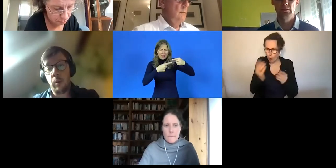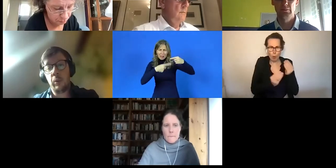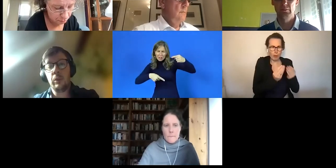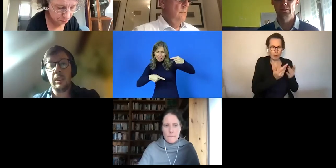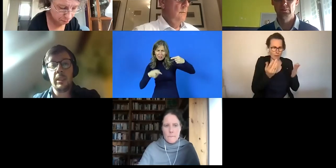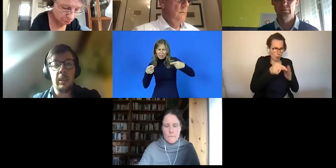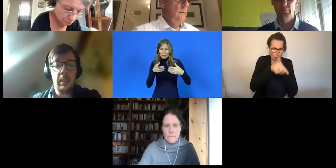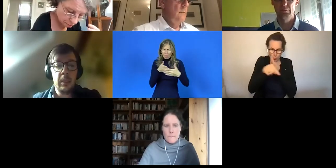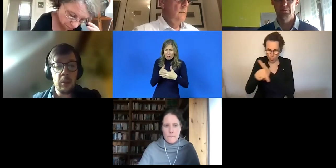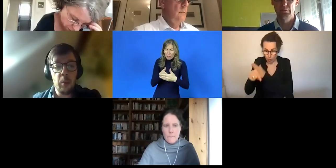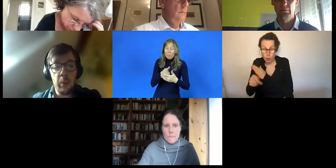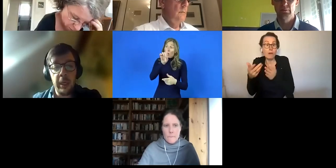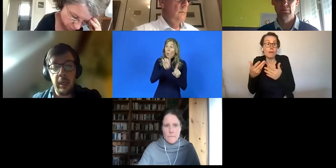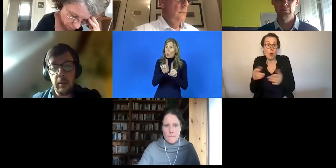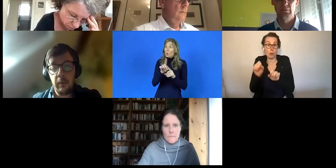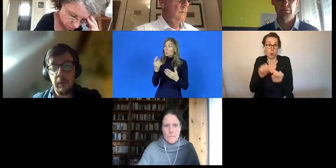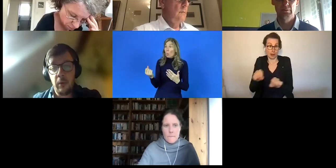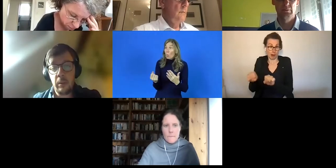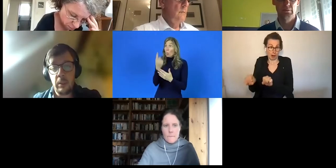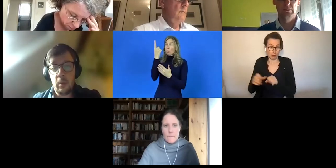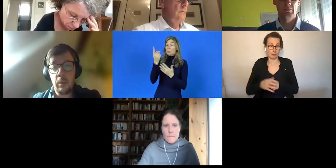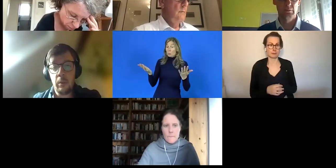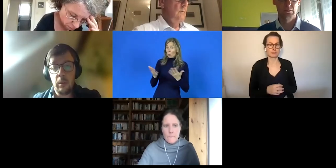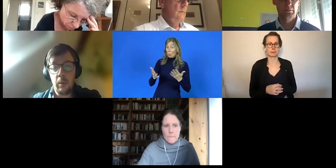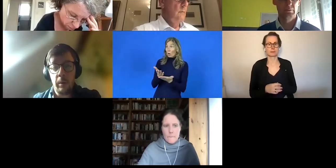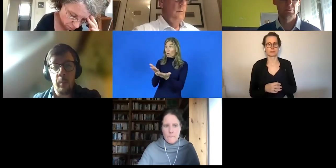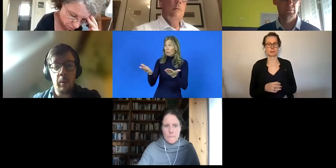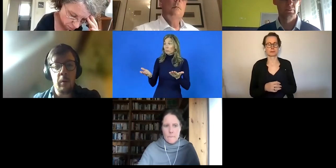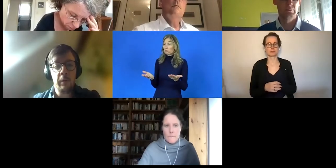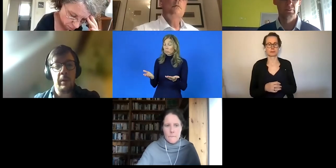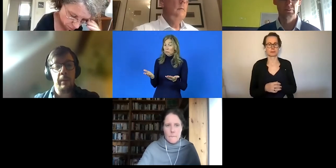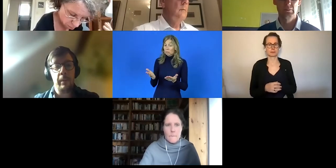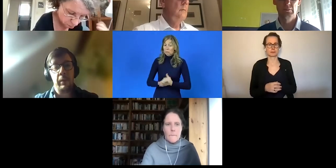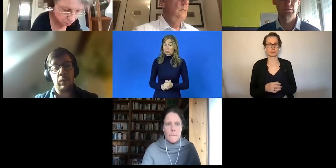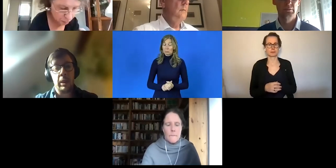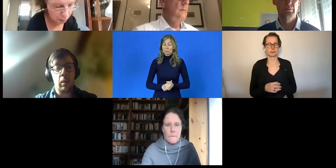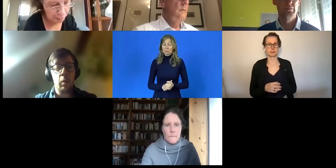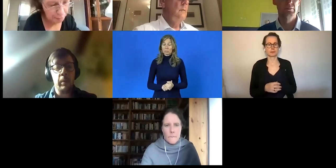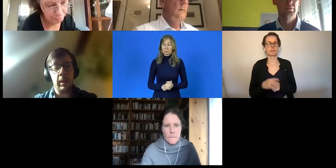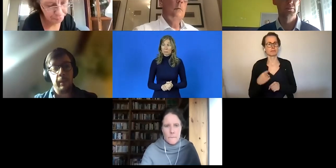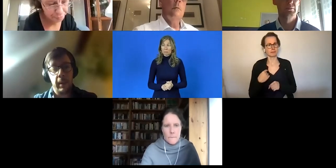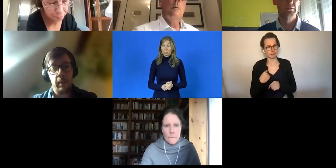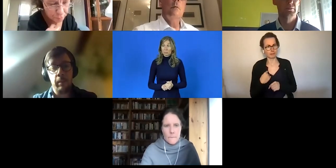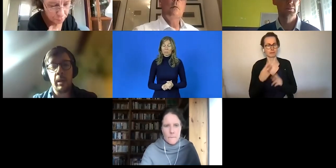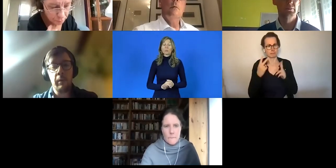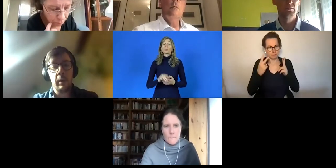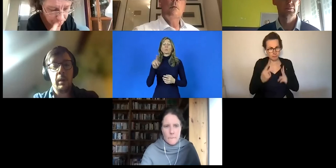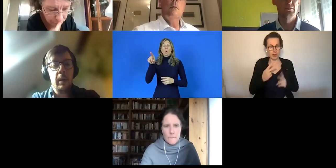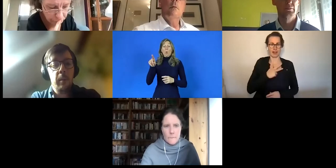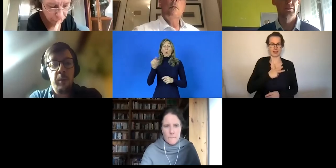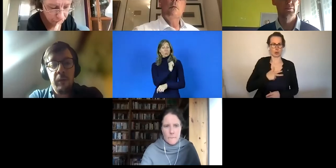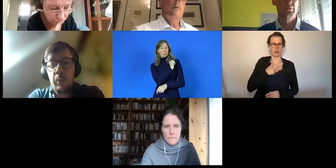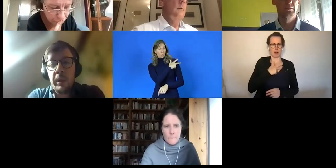wo Probleme auftauchen, wo die Lücken entstehen und wo sich aber eben auch Chancen ergeben. Die